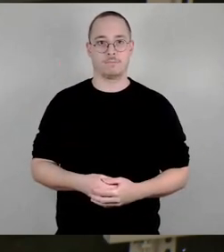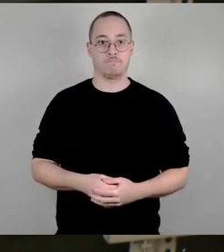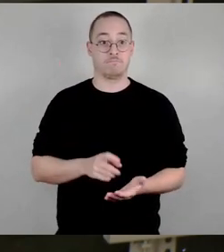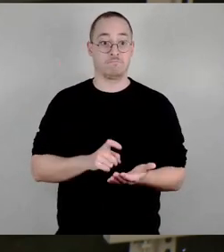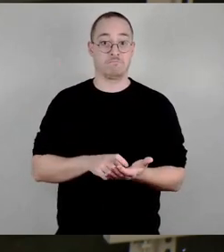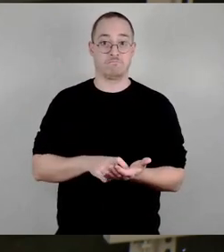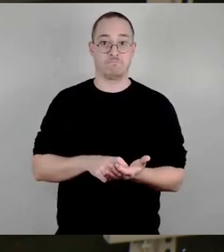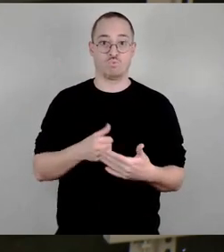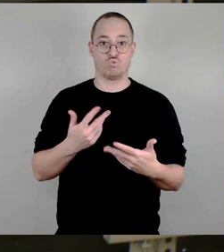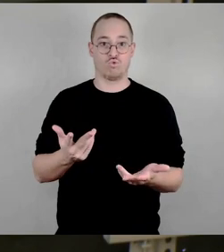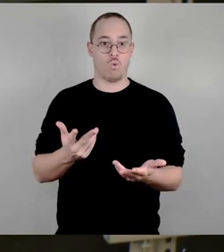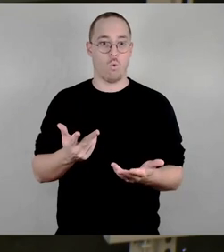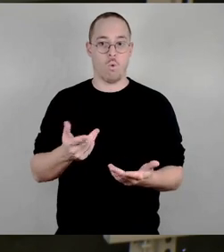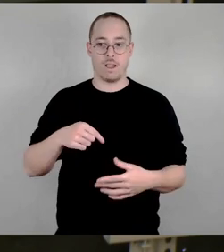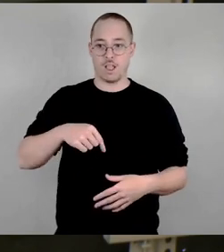Föderalismus in Deutschland,